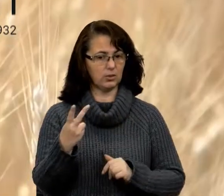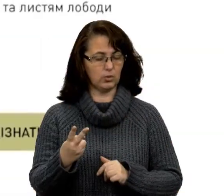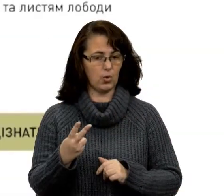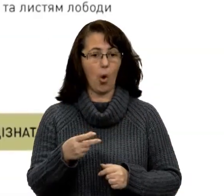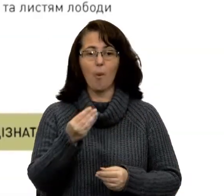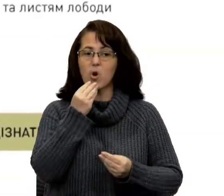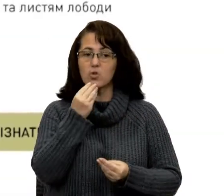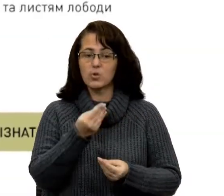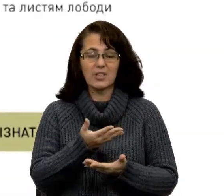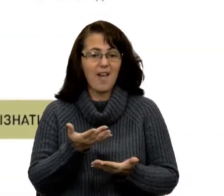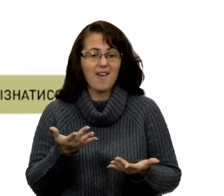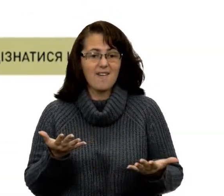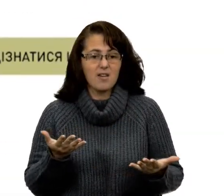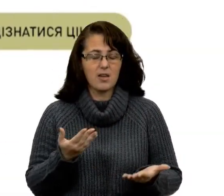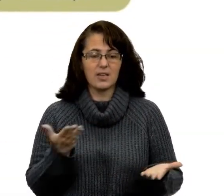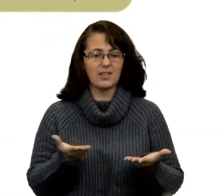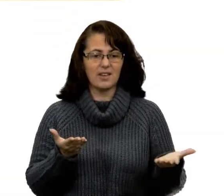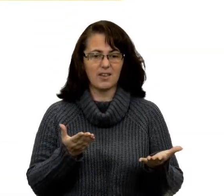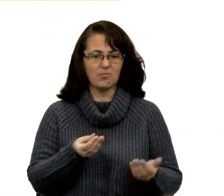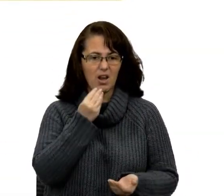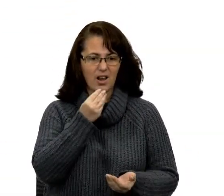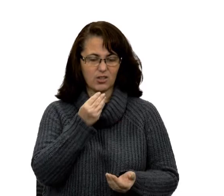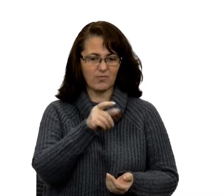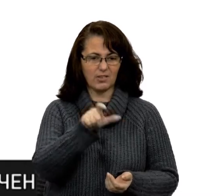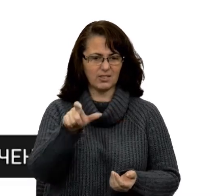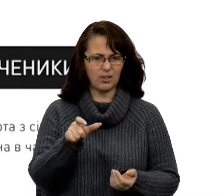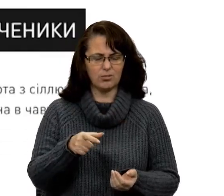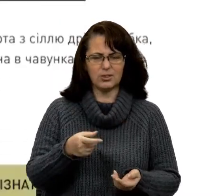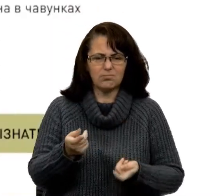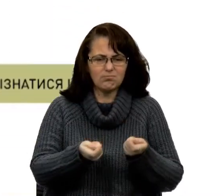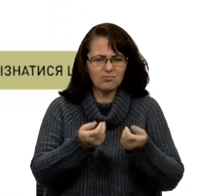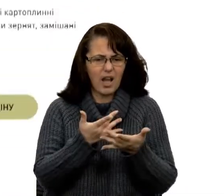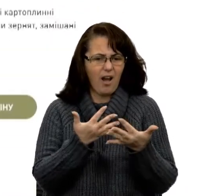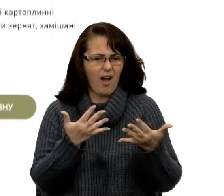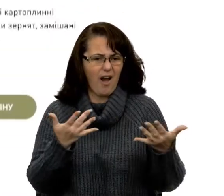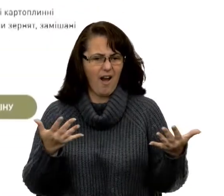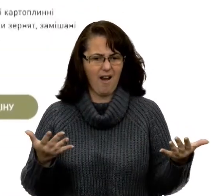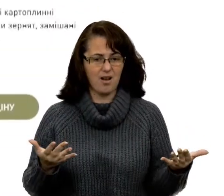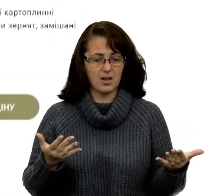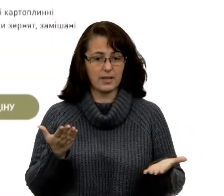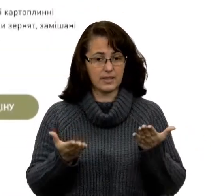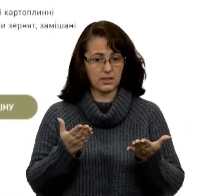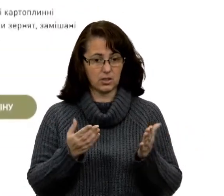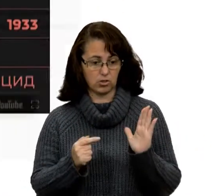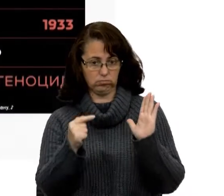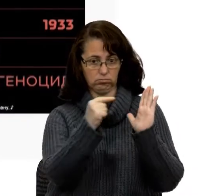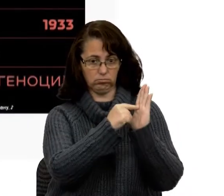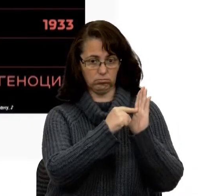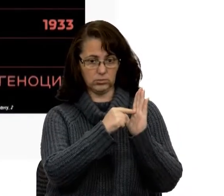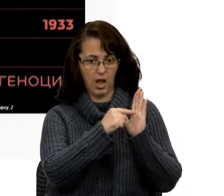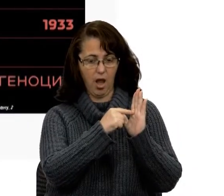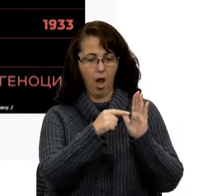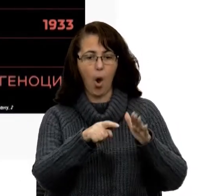українці. Затеруха з кори дерев, паляниці з лободи, хлібці з соломи. Якщо обрати дізнатися